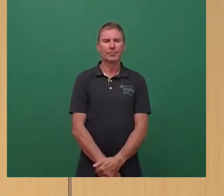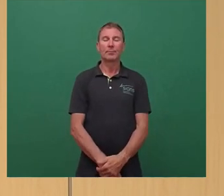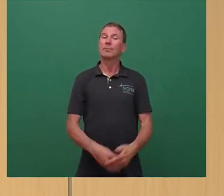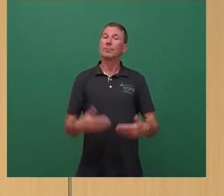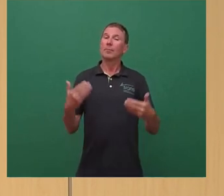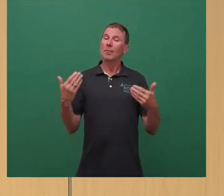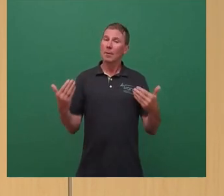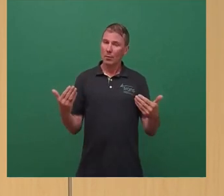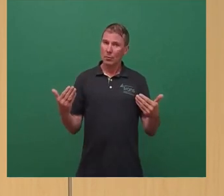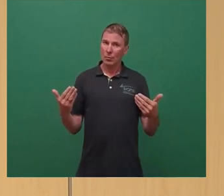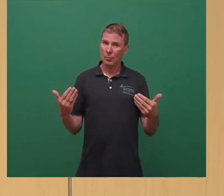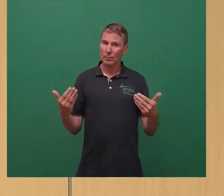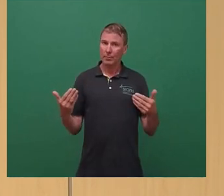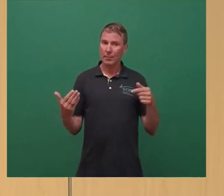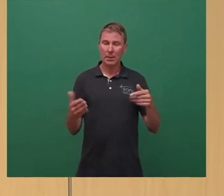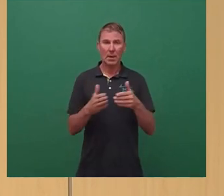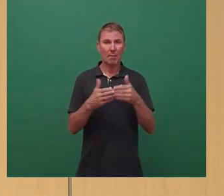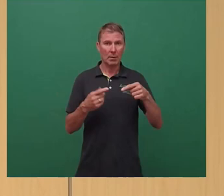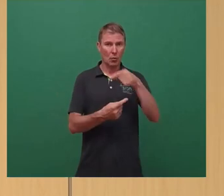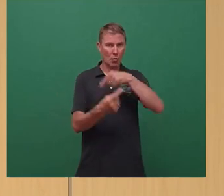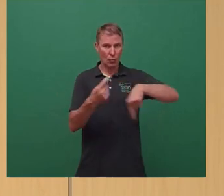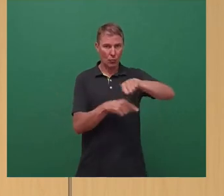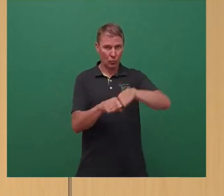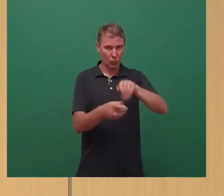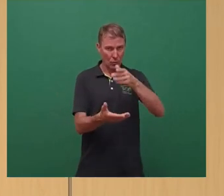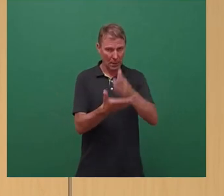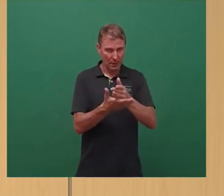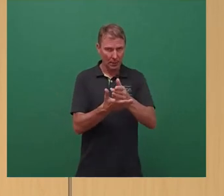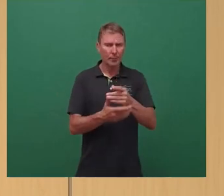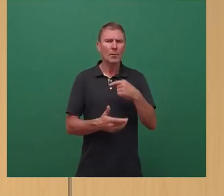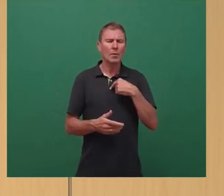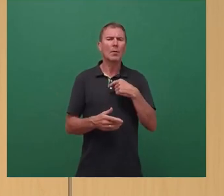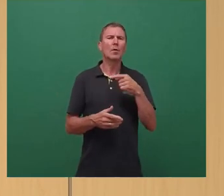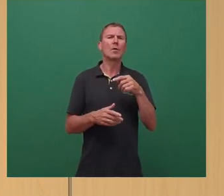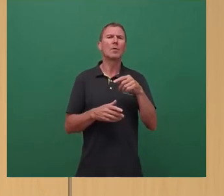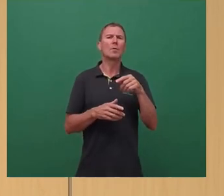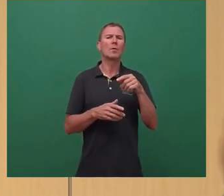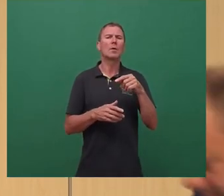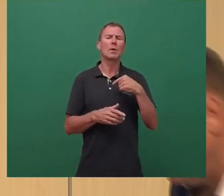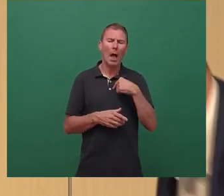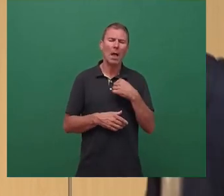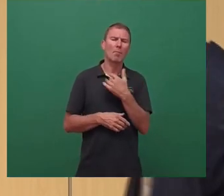Soweit die Fraktionsrunde. Und gestatten Sie mir, für die Verwaltung selber ein Sätze zu sagen.